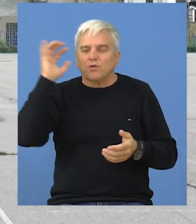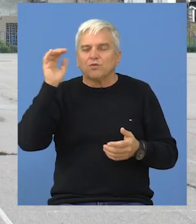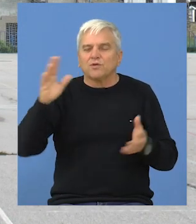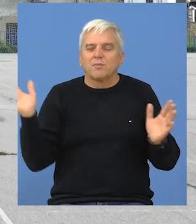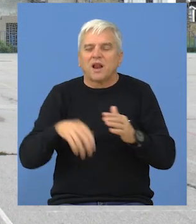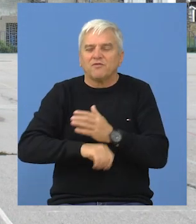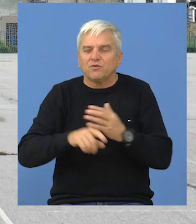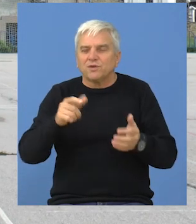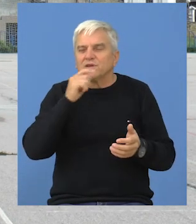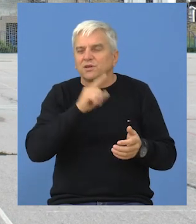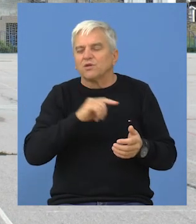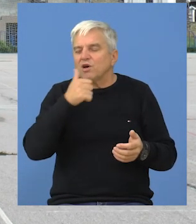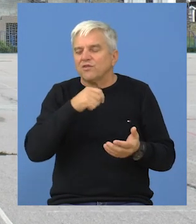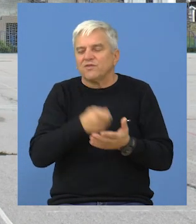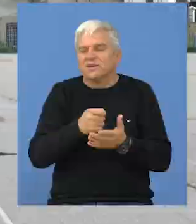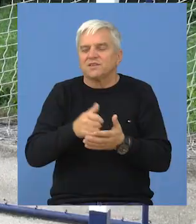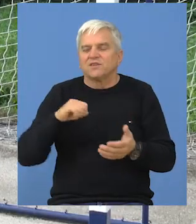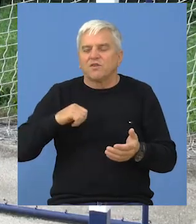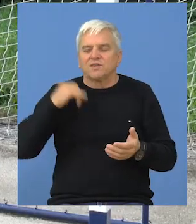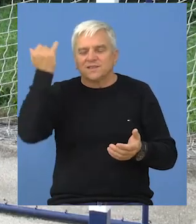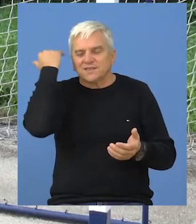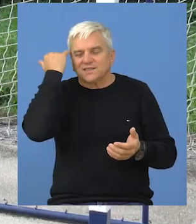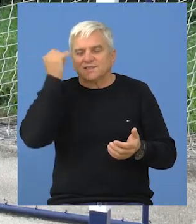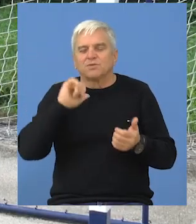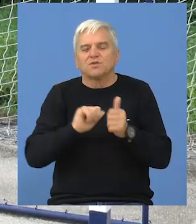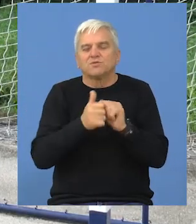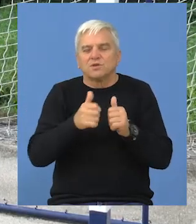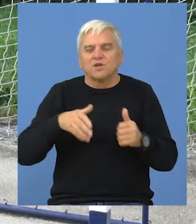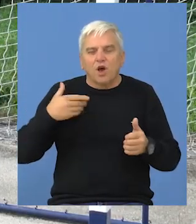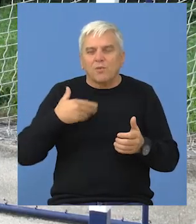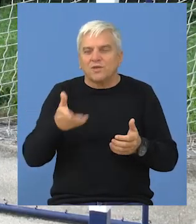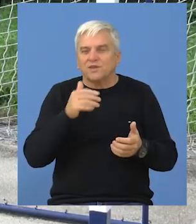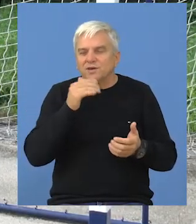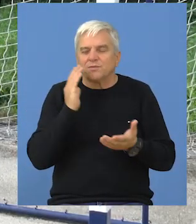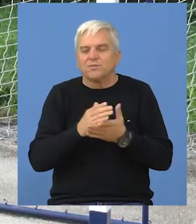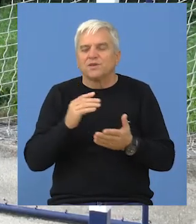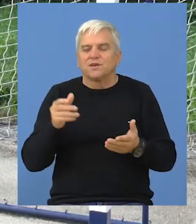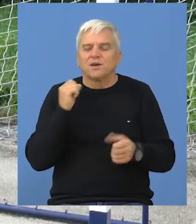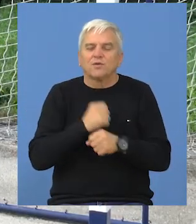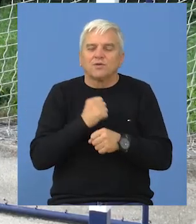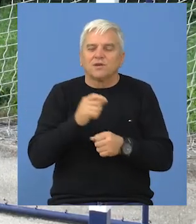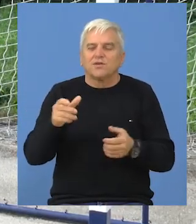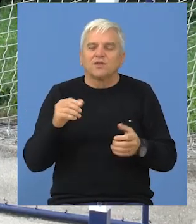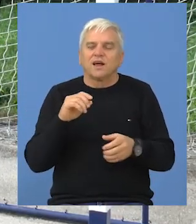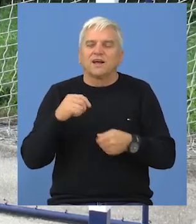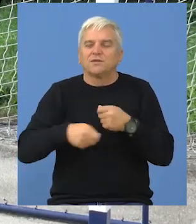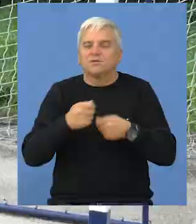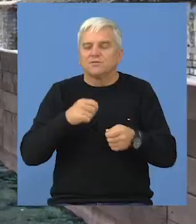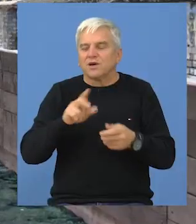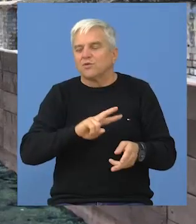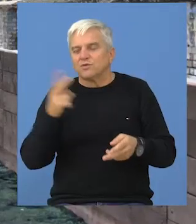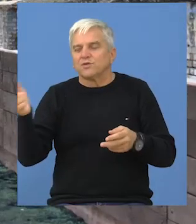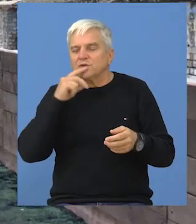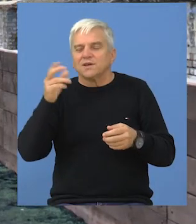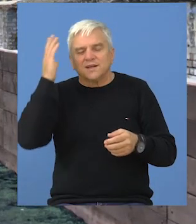Betonskom terenu za rukomet i mali futbal koju je finansirao pokrajinski sekretarijat za sport i omladinu bit će namenjena